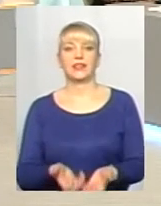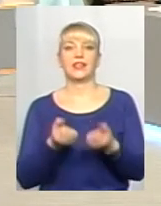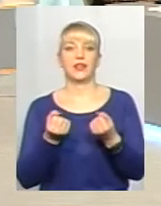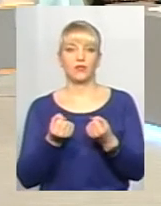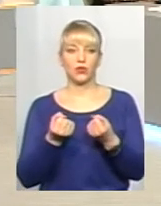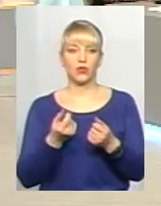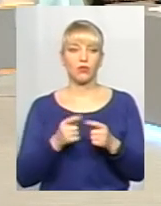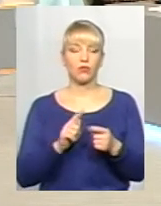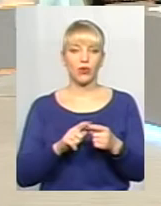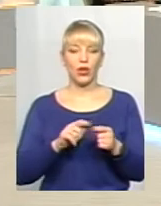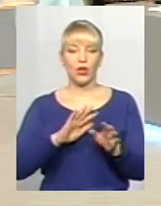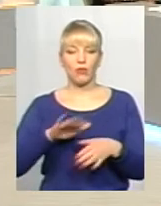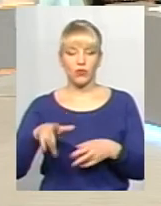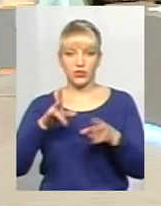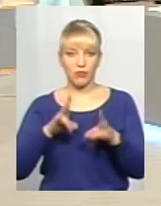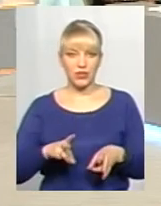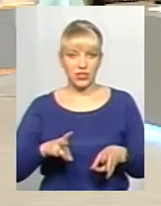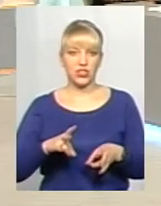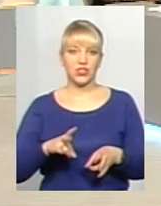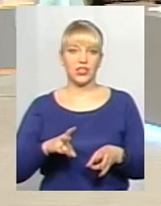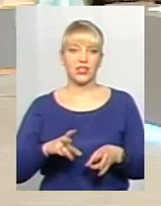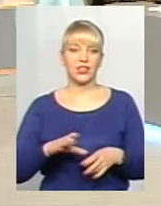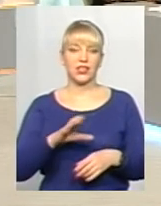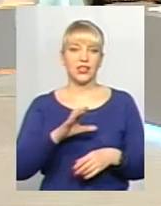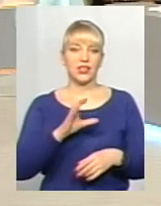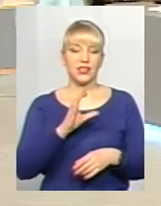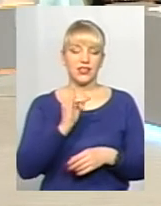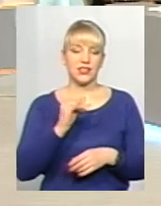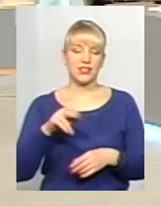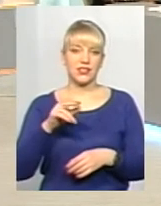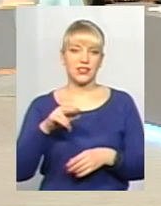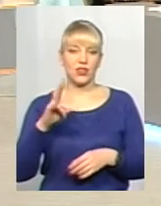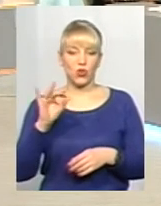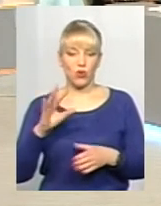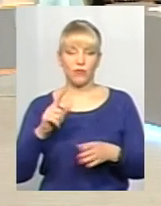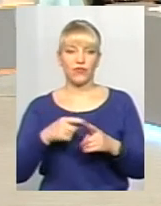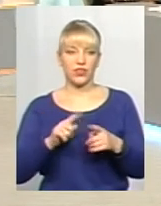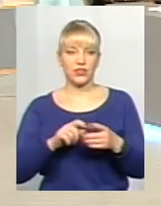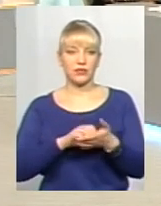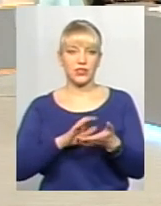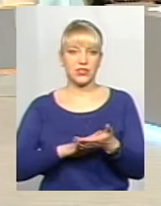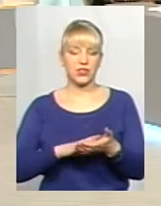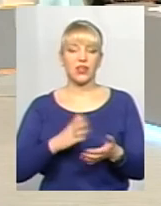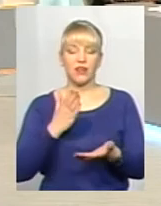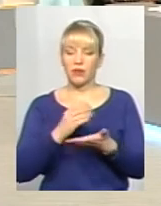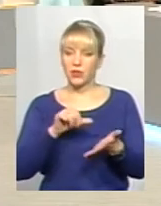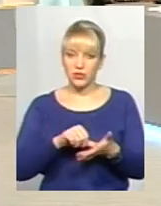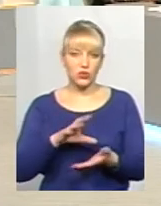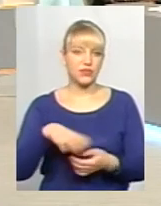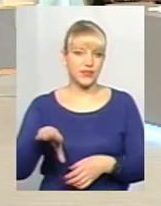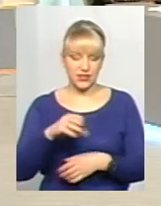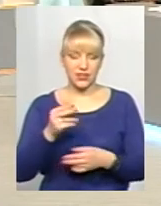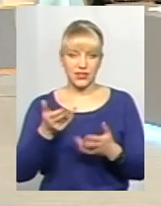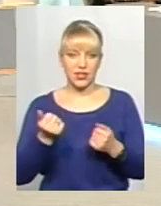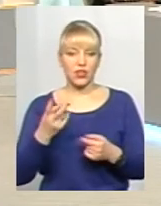посттравматичний синдром, насправді, він фіксується присутній майже всіх. Присутній у всіх. Але